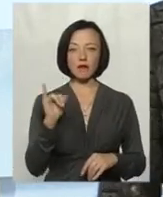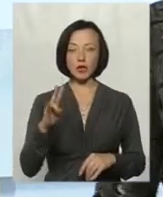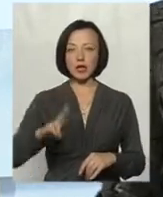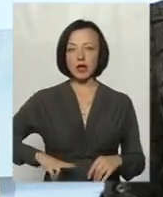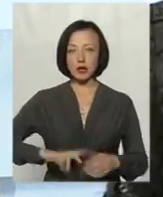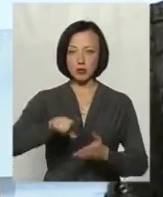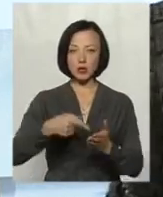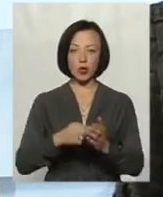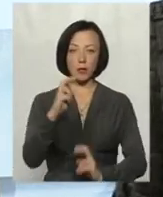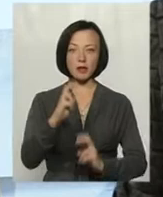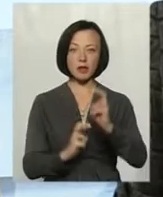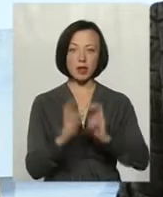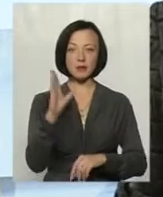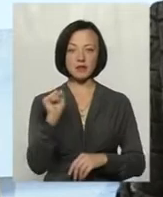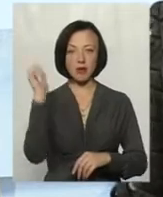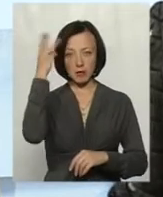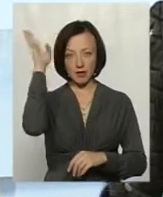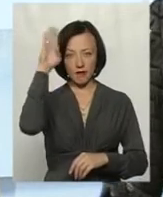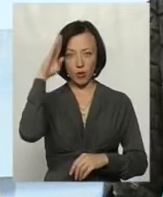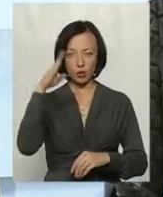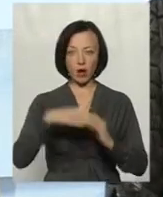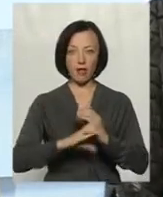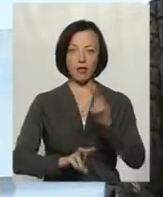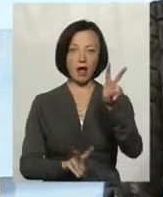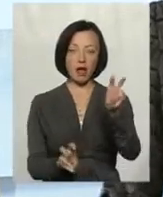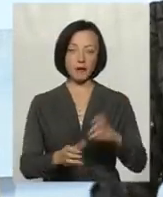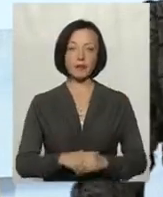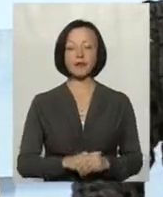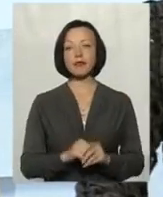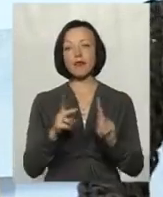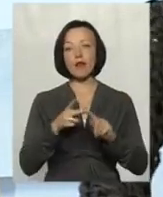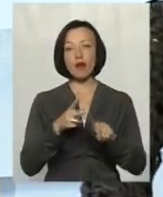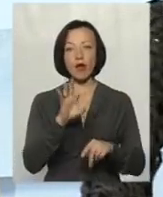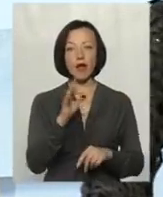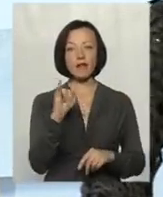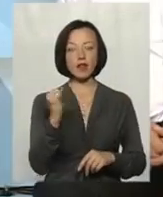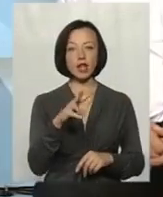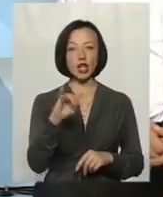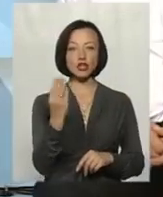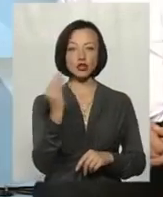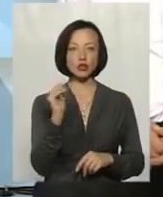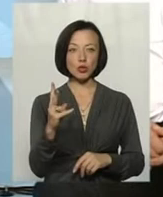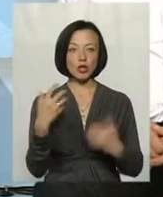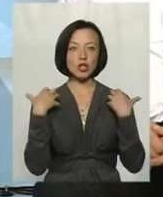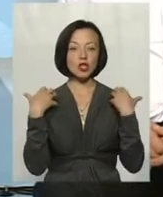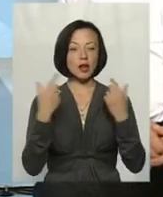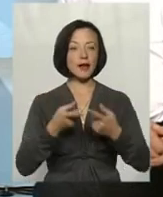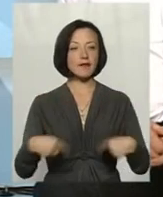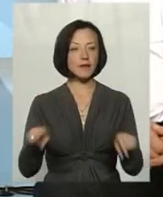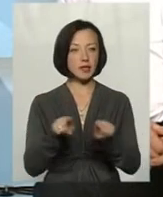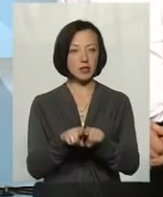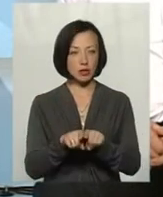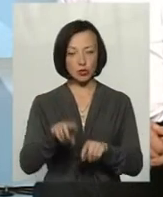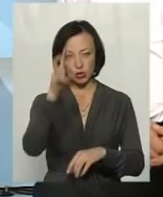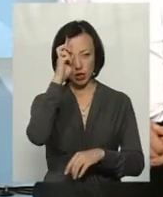міського комунального підприємства Хмельницькводоканал Олег Іванович Ліщук, начальник відділу